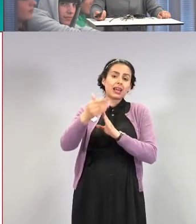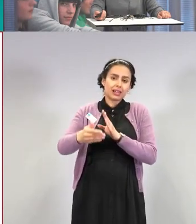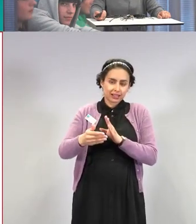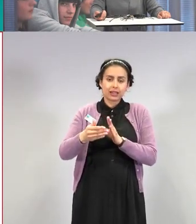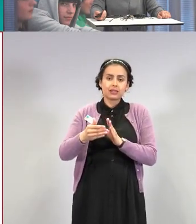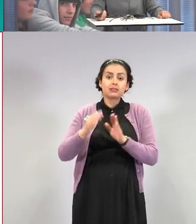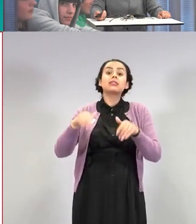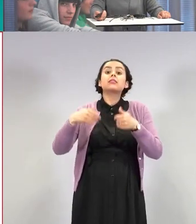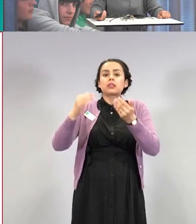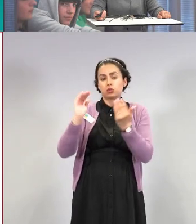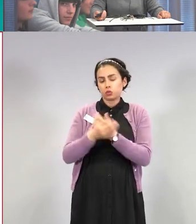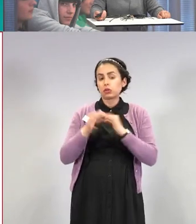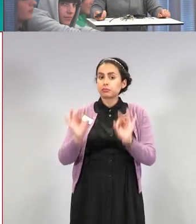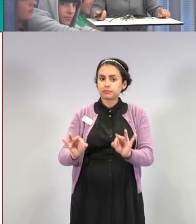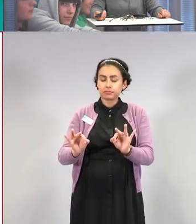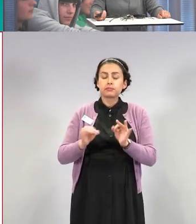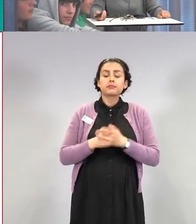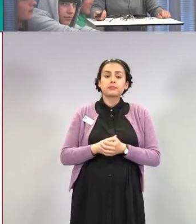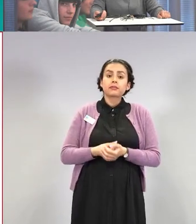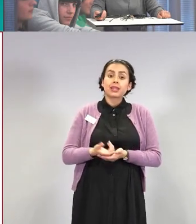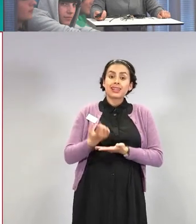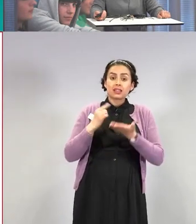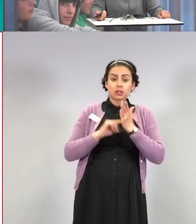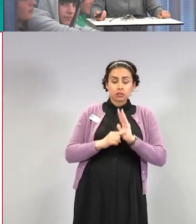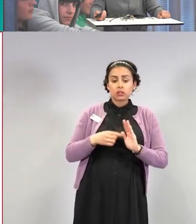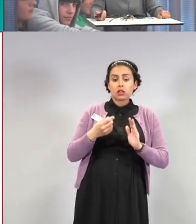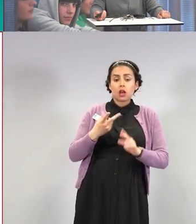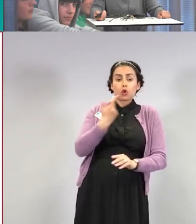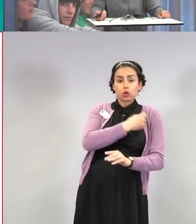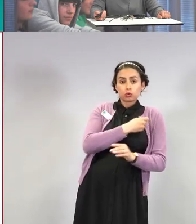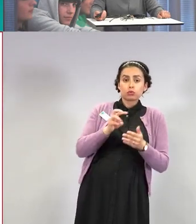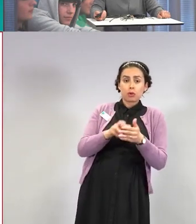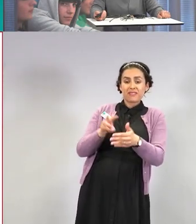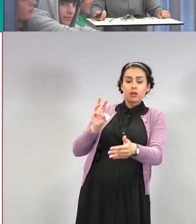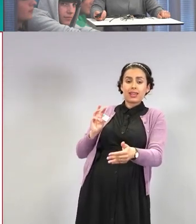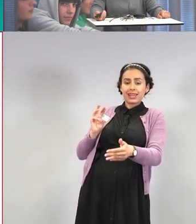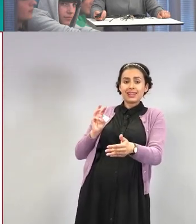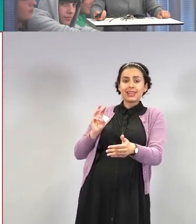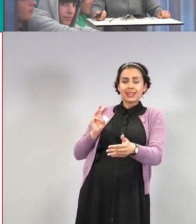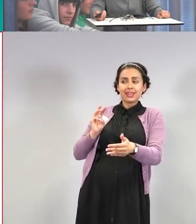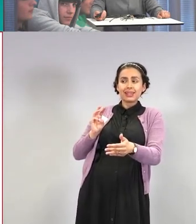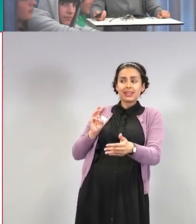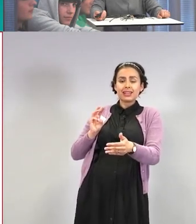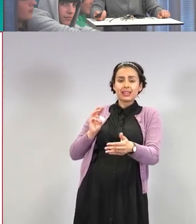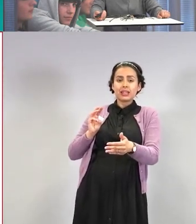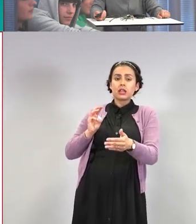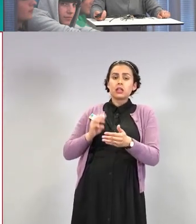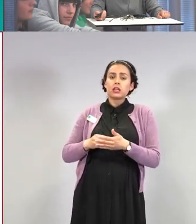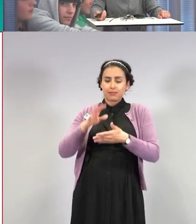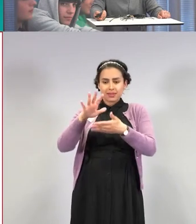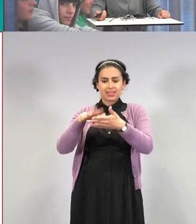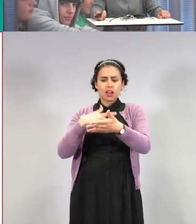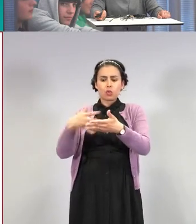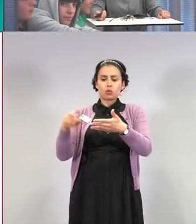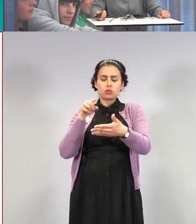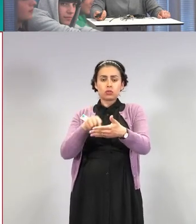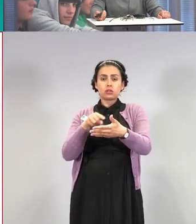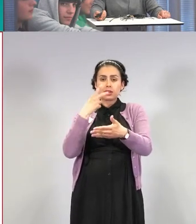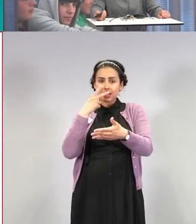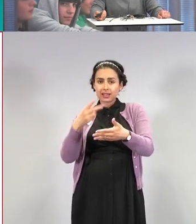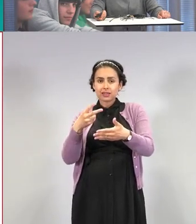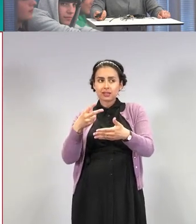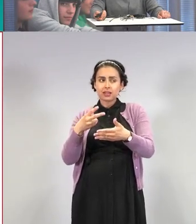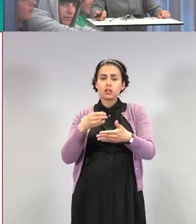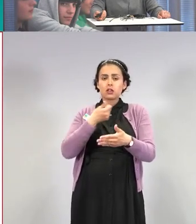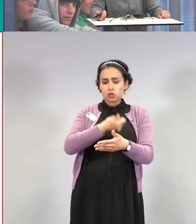Eli nämä rokotukset on toteutettu sitten kolme viikkoa aikaisemmin. tuossa taulukossa nyt sitten on kullakin ikäryhmällä